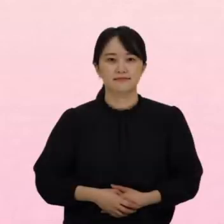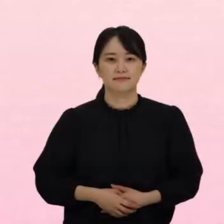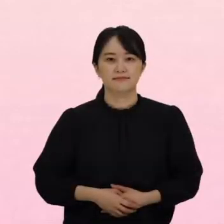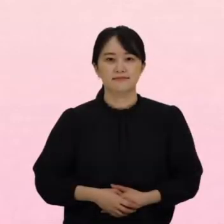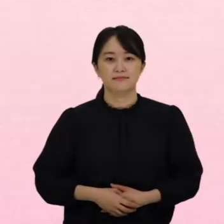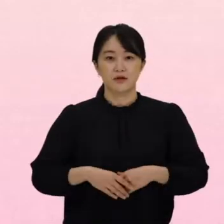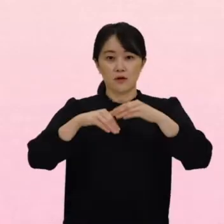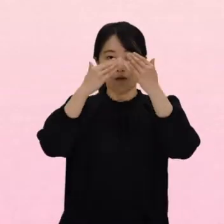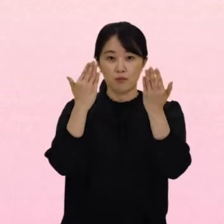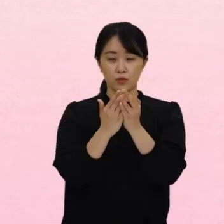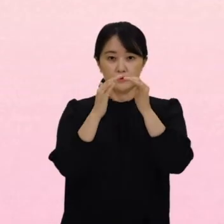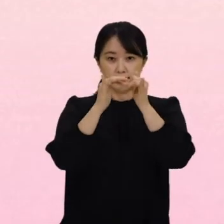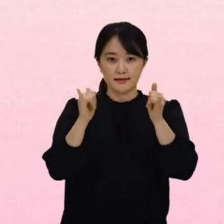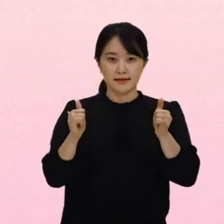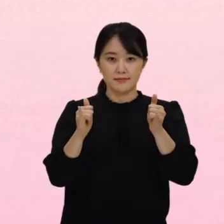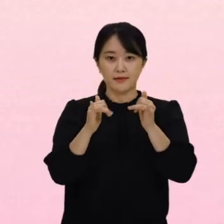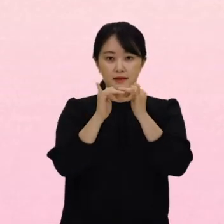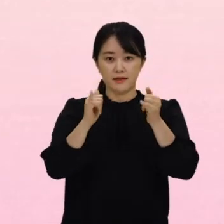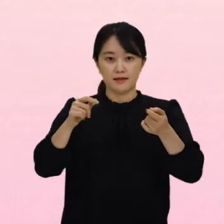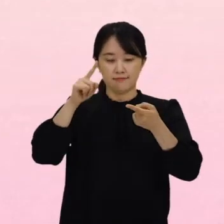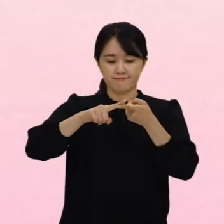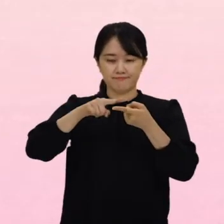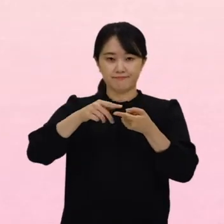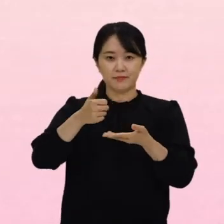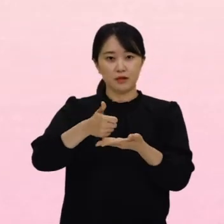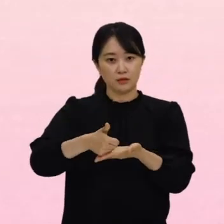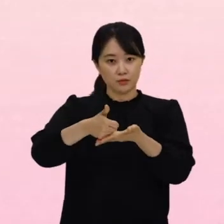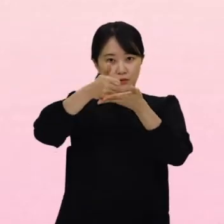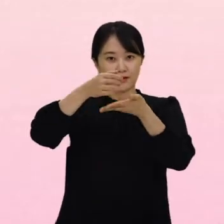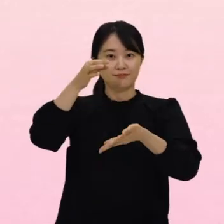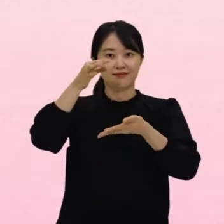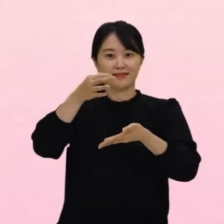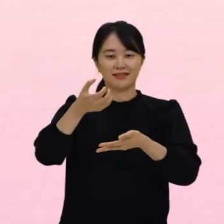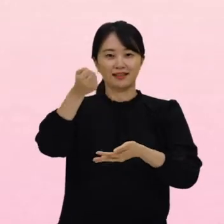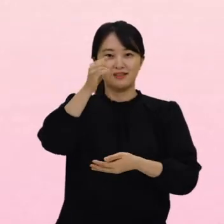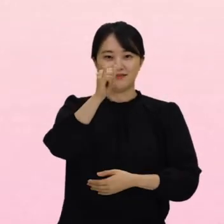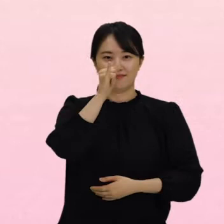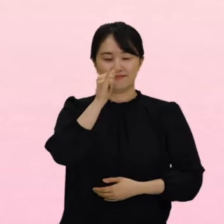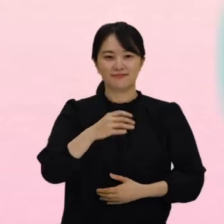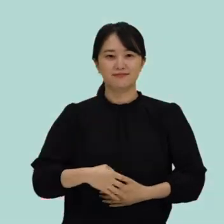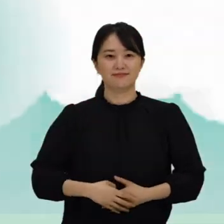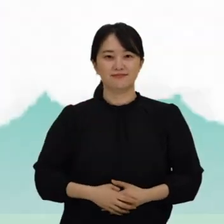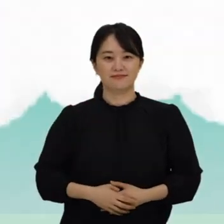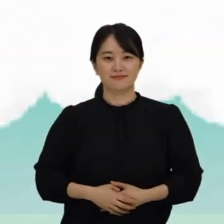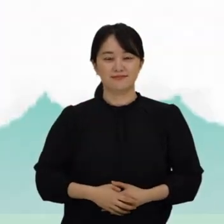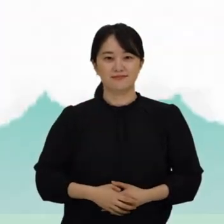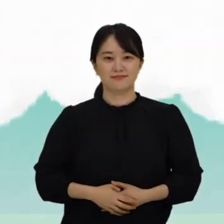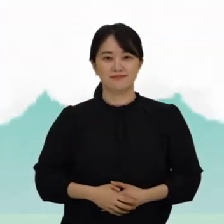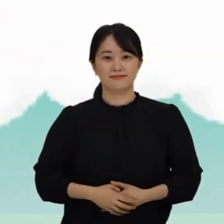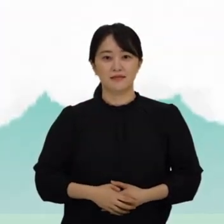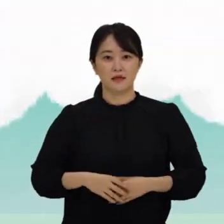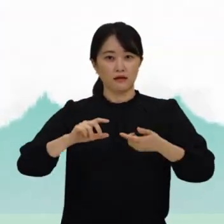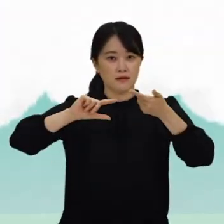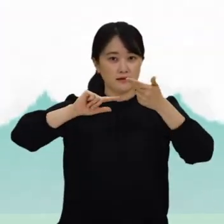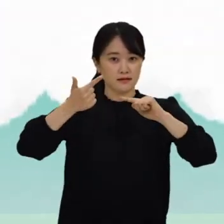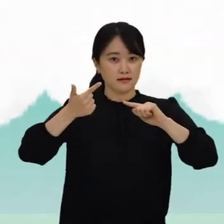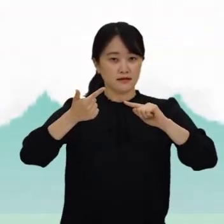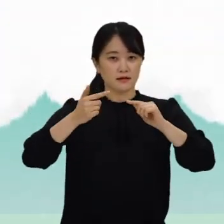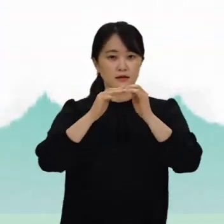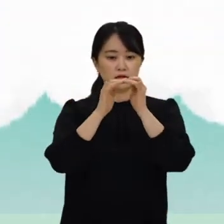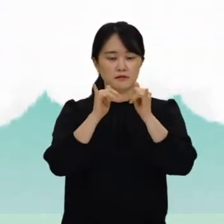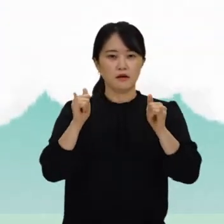모든 국민은 인간으로서의 존엄과 가치를 가지고 있습니다. 다르다는 것은